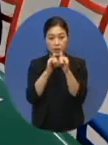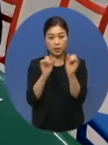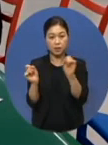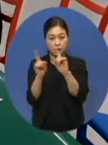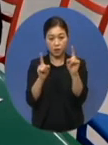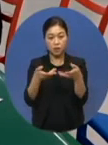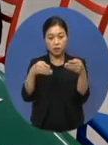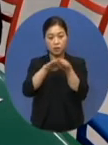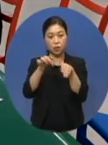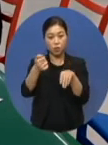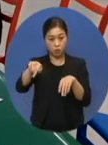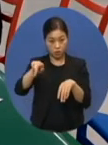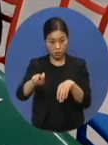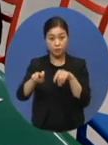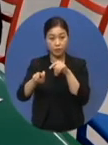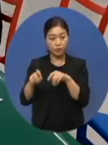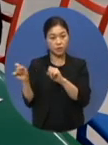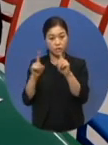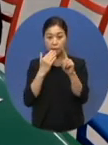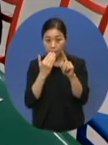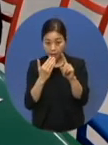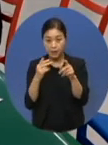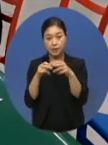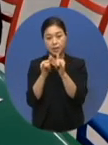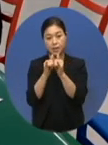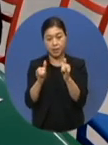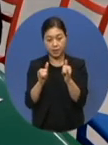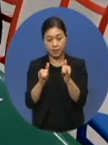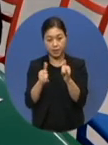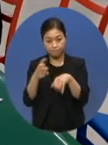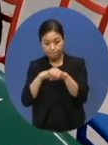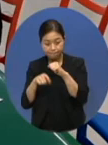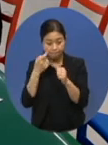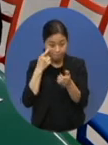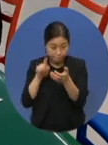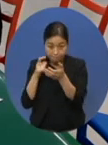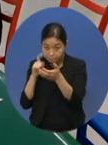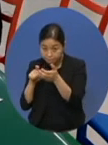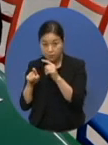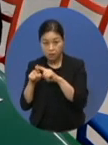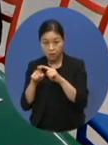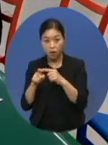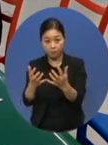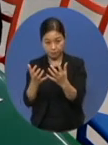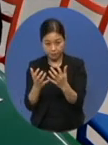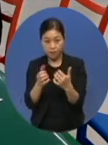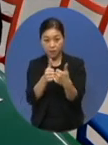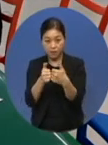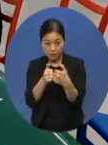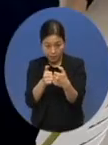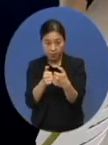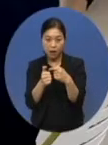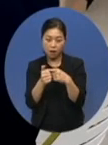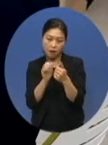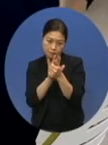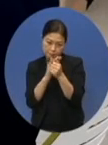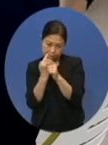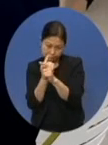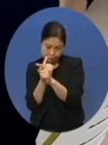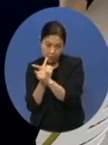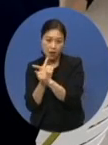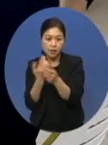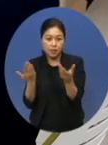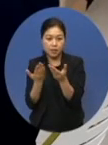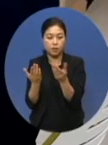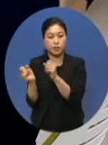공감은 재활 가능한 장애인들을 적극 발굴하여 상담과 치료, 다양한 직업재활 프로그램을